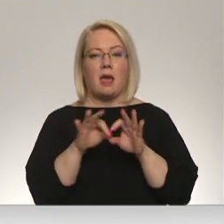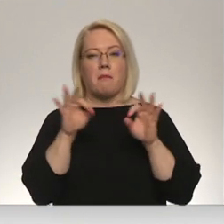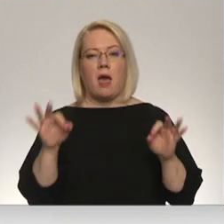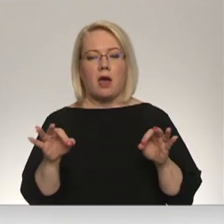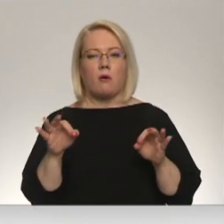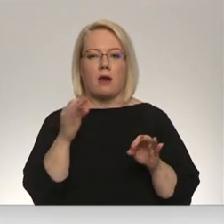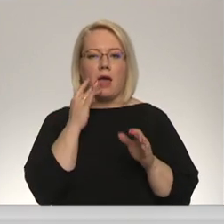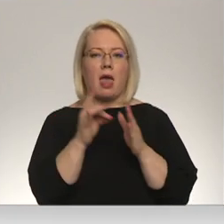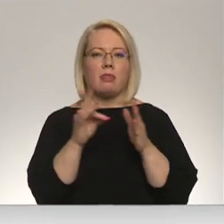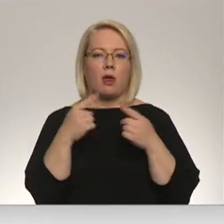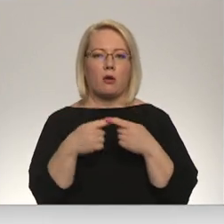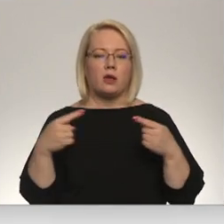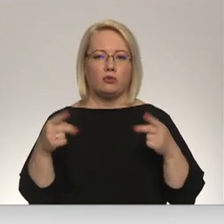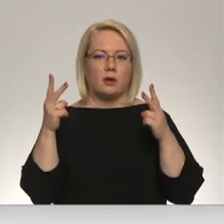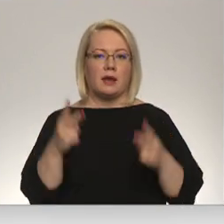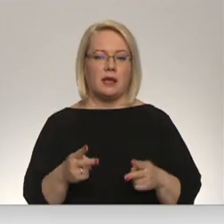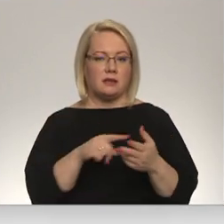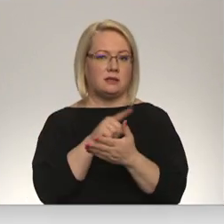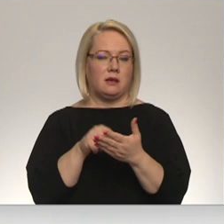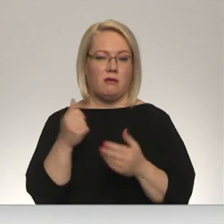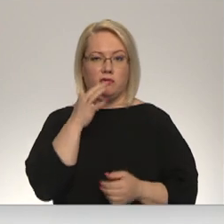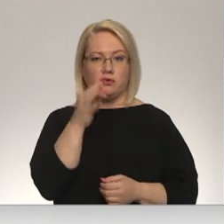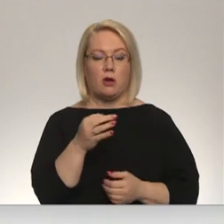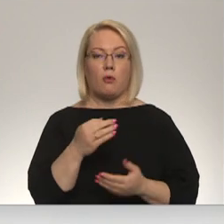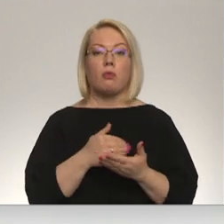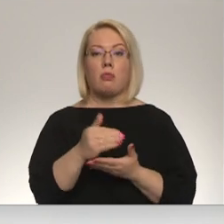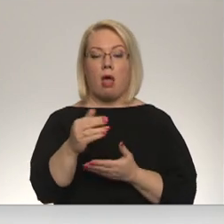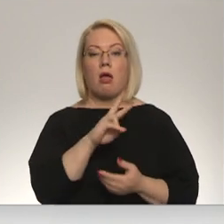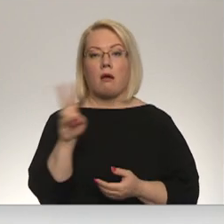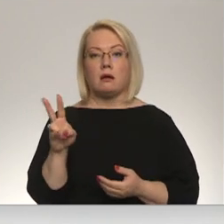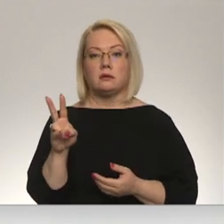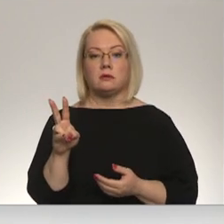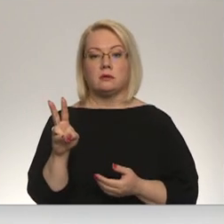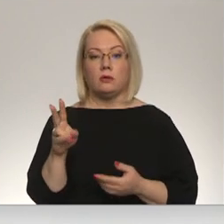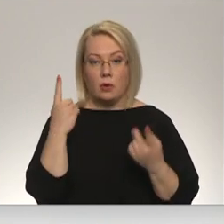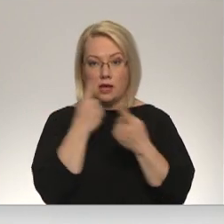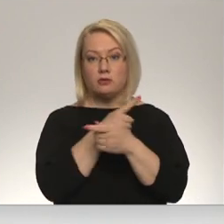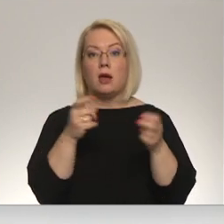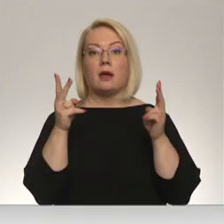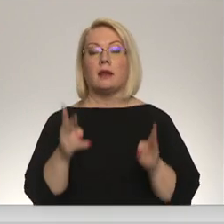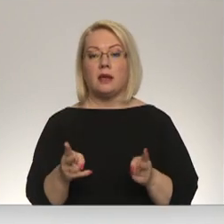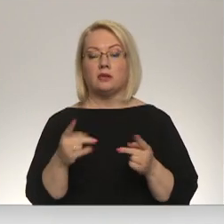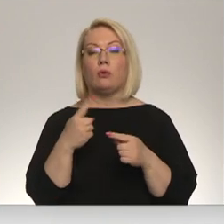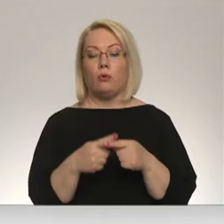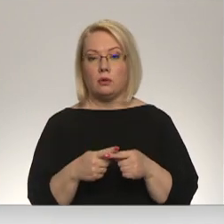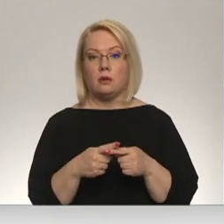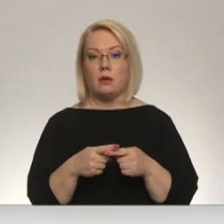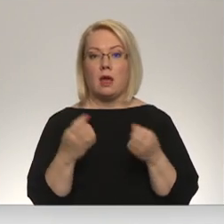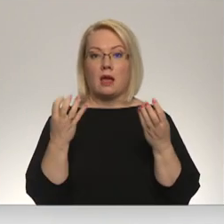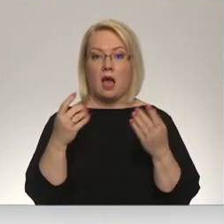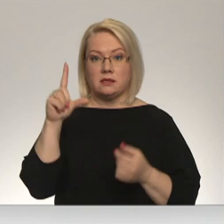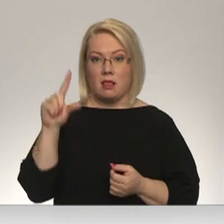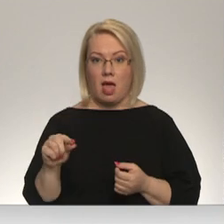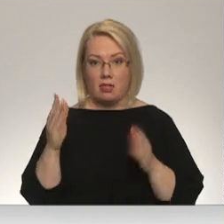saistoties? Un kas tālāk? Kas tālāk? Nu, izsludināsim krīzi, lai gāzei būs